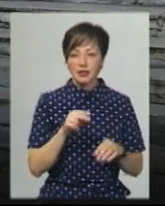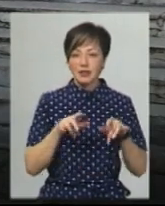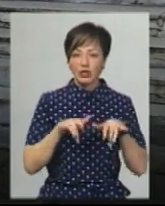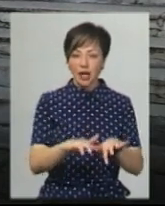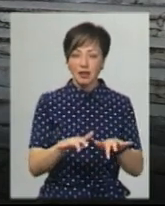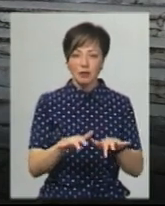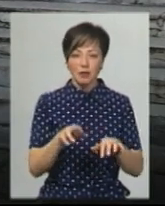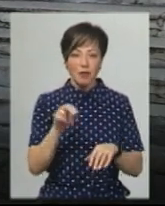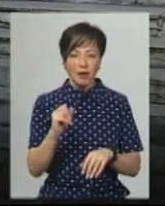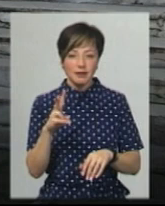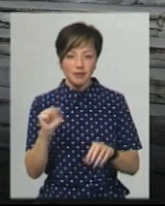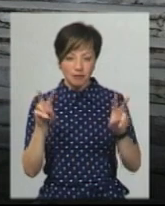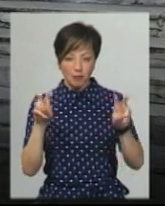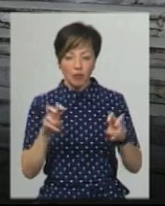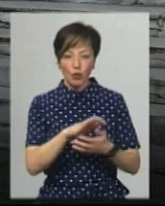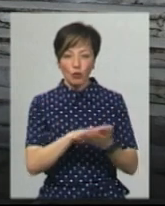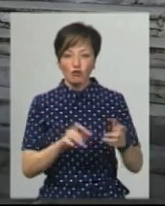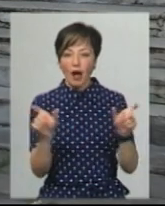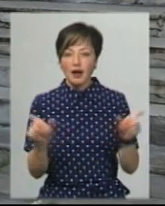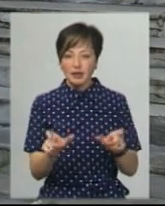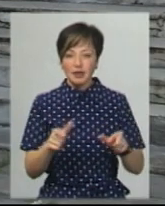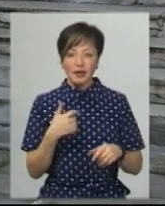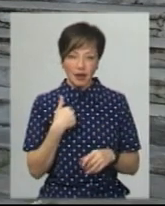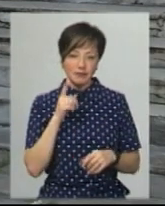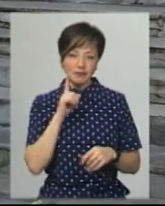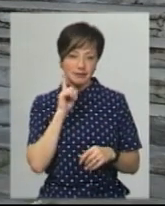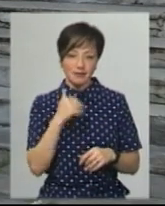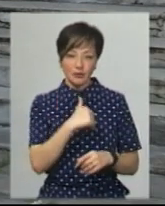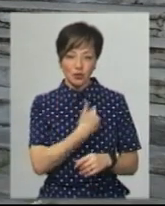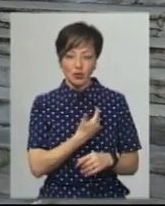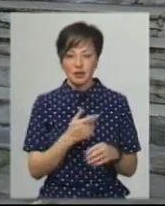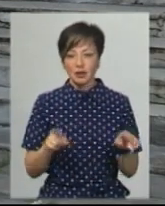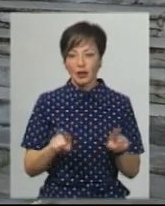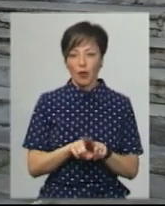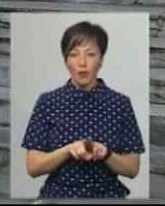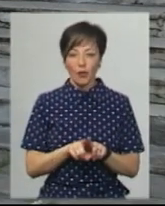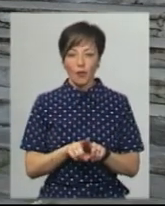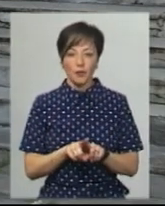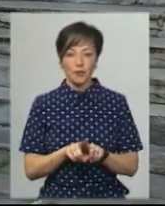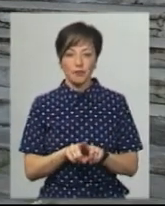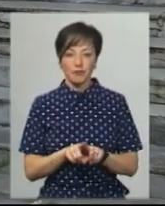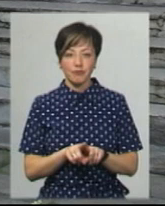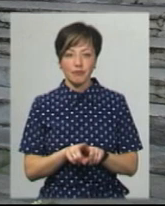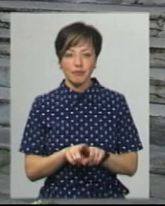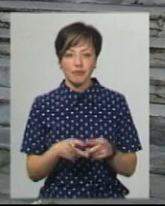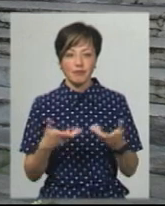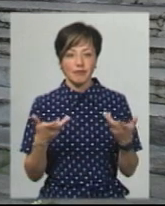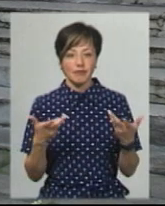який ми продовжили на карантині, тому що, як підліток, хочеться такого виклику,